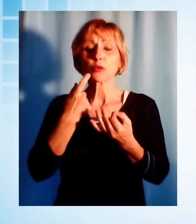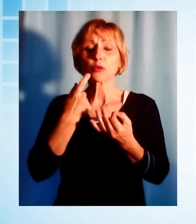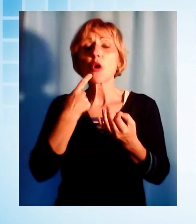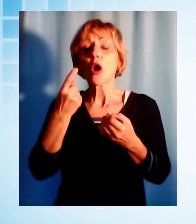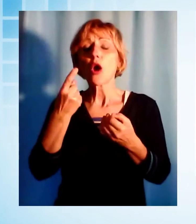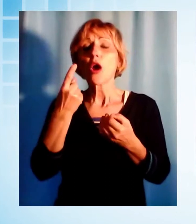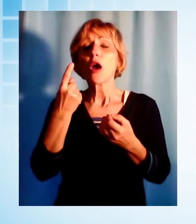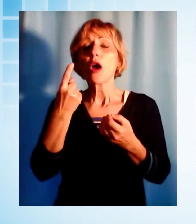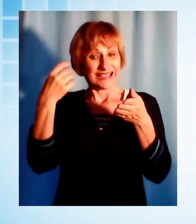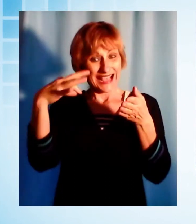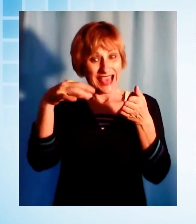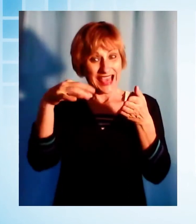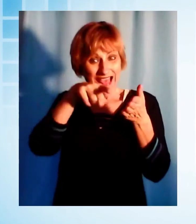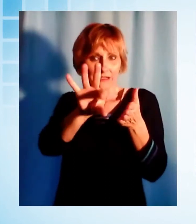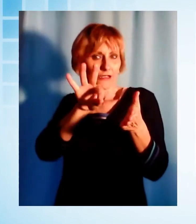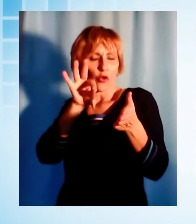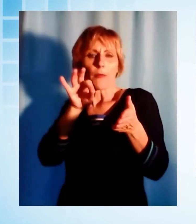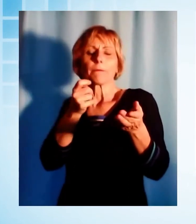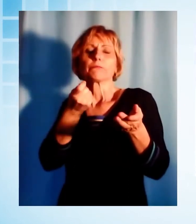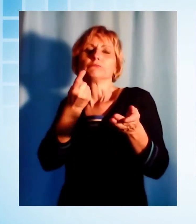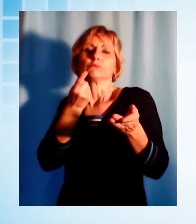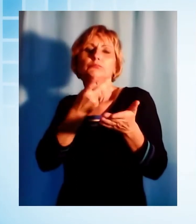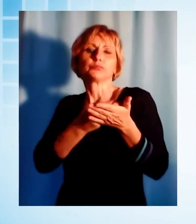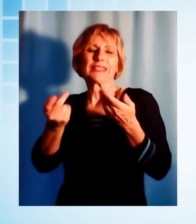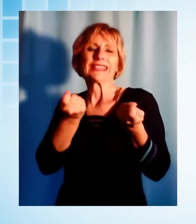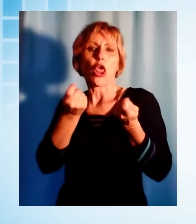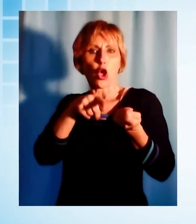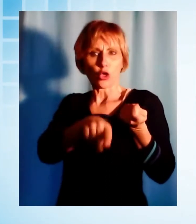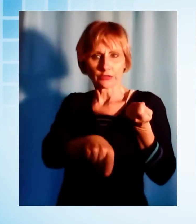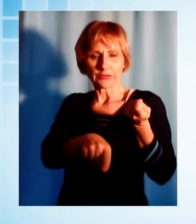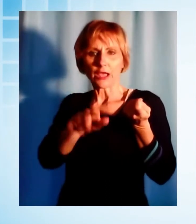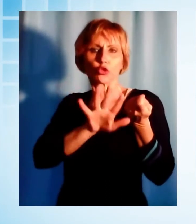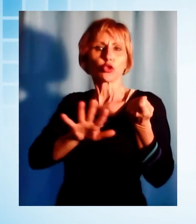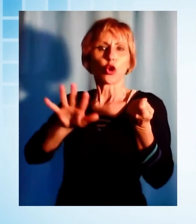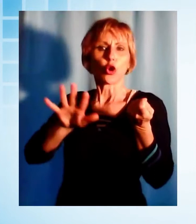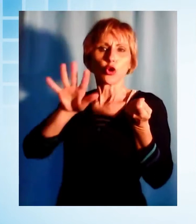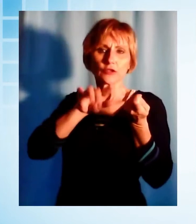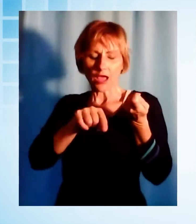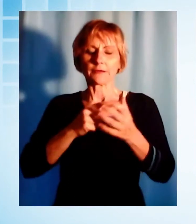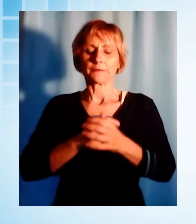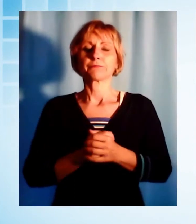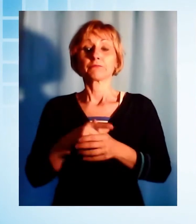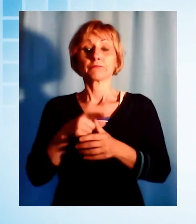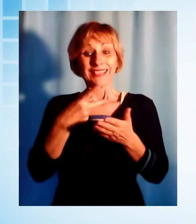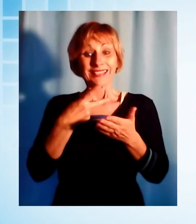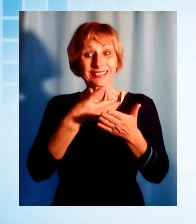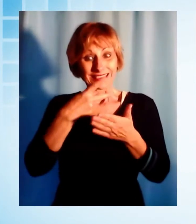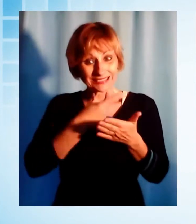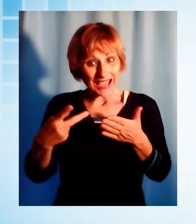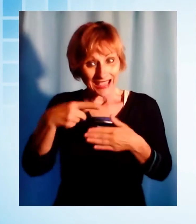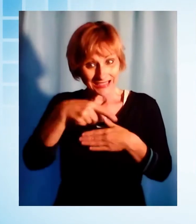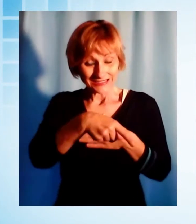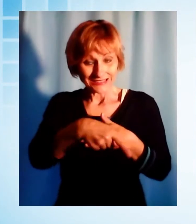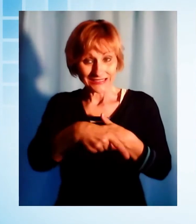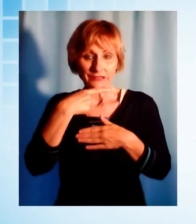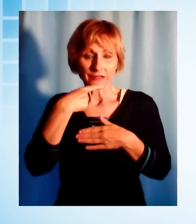successivi distretti industriali toscani. Inevitabile che questo screening porterà, nelle prossime settimane, ad un incremento dei